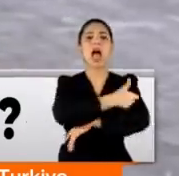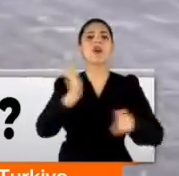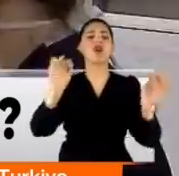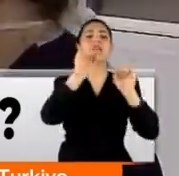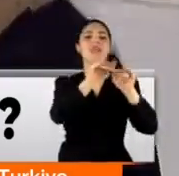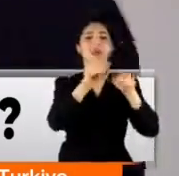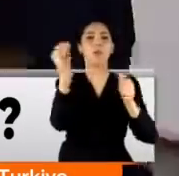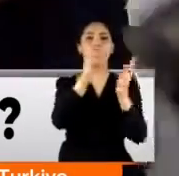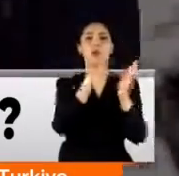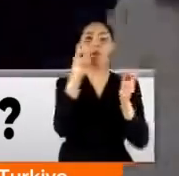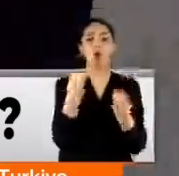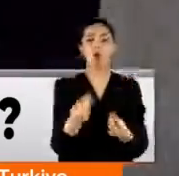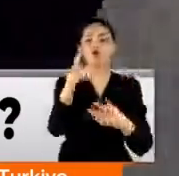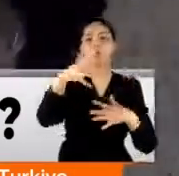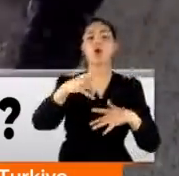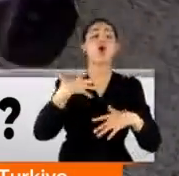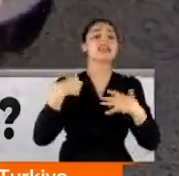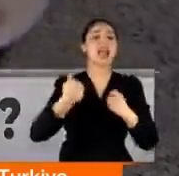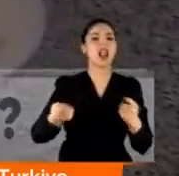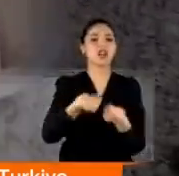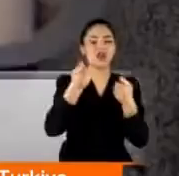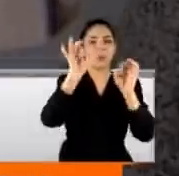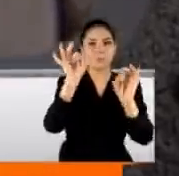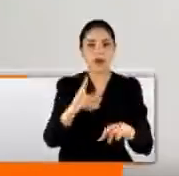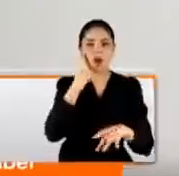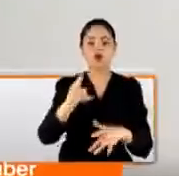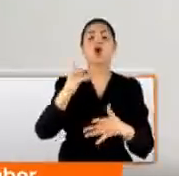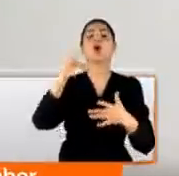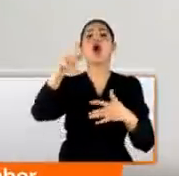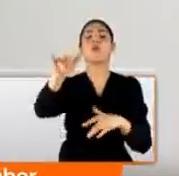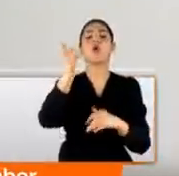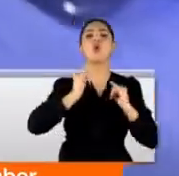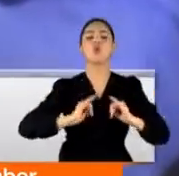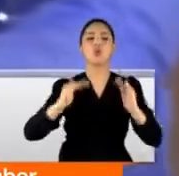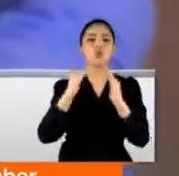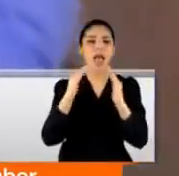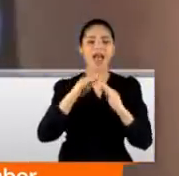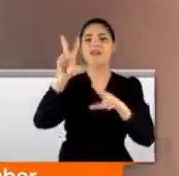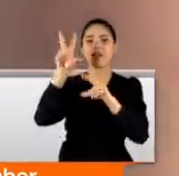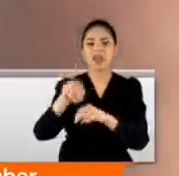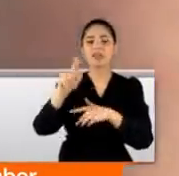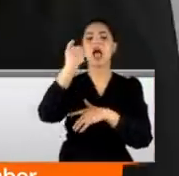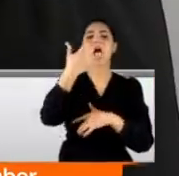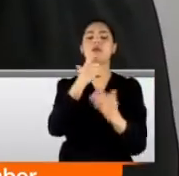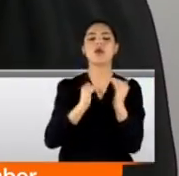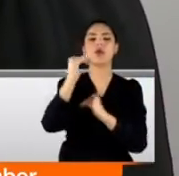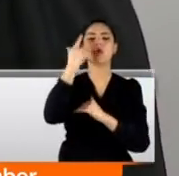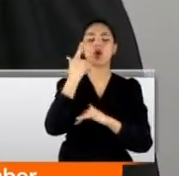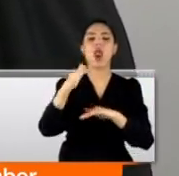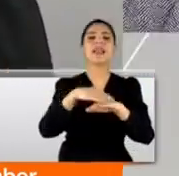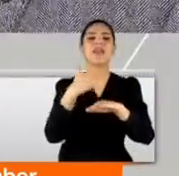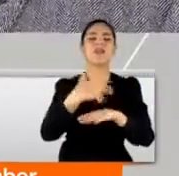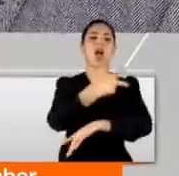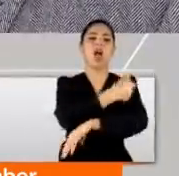edilecek. Aşı uygulaması sağlık çalışanlarından başlayarak huzur evlerinde kalanlar ve 65 yaş üzerindekilere kademeli olarak